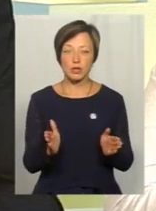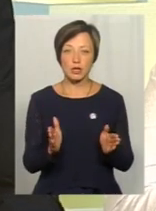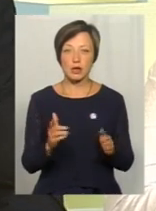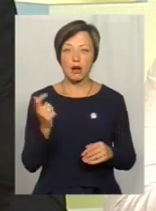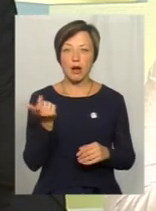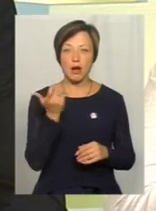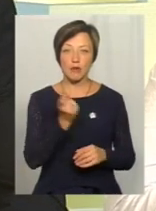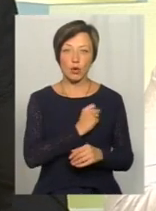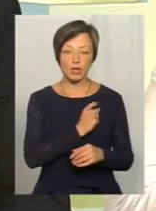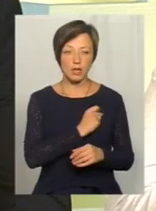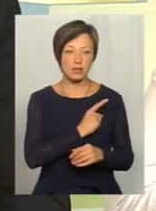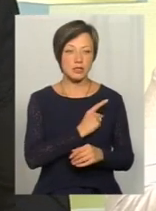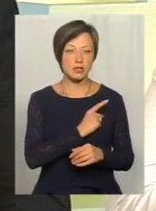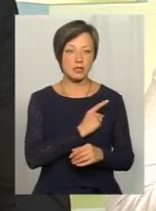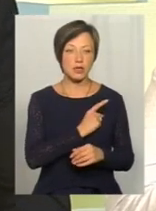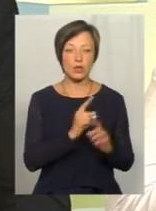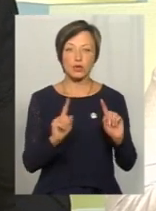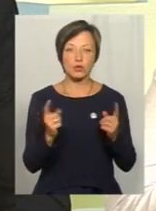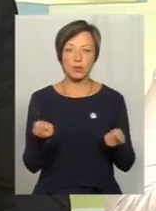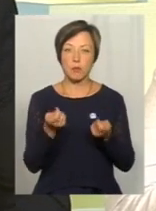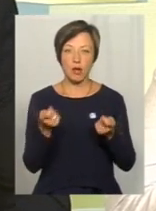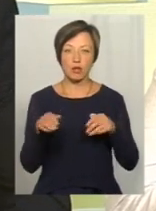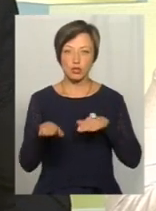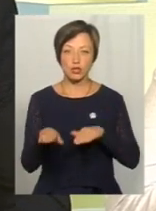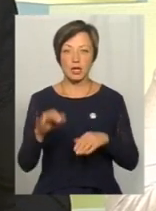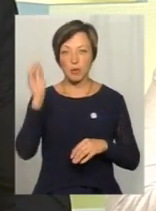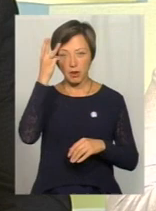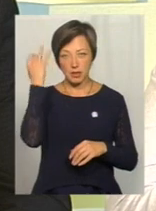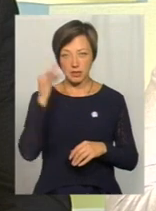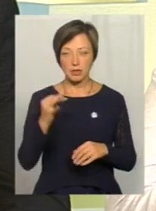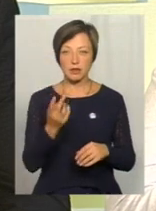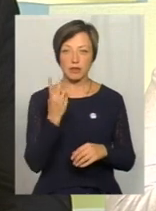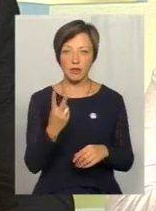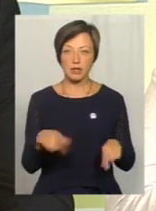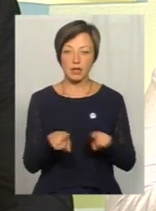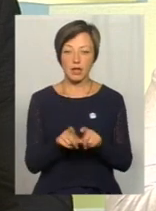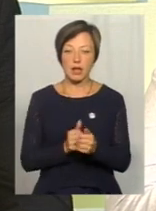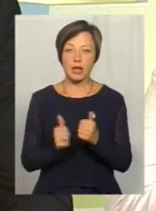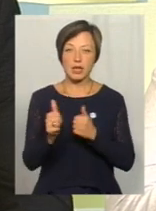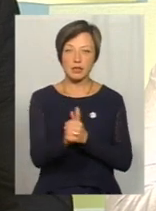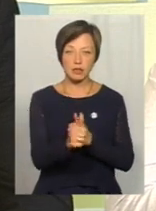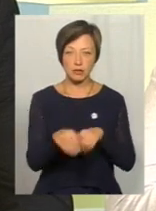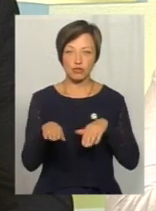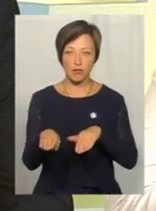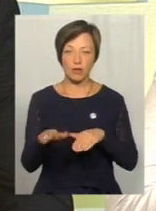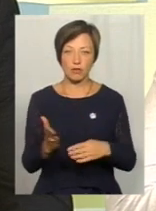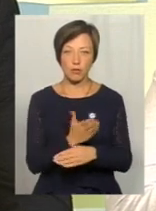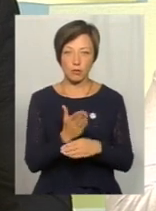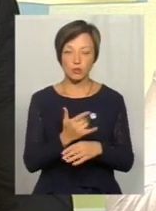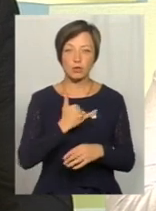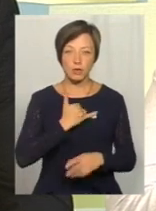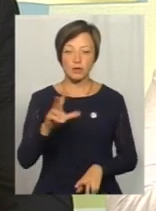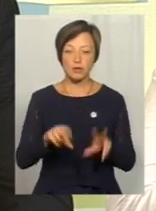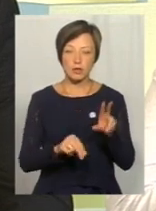Харків, Одеса. Одеса дуже мало ще є. І Хмельницький, два таких лідера індустрії, все ж таки. І в нас, я